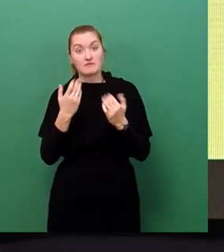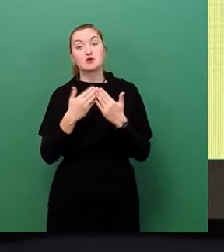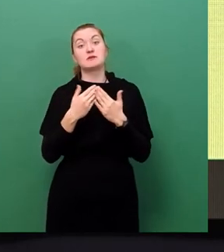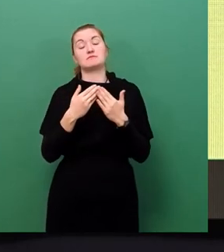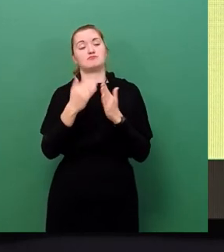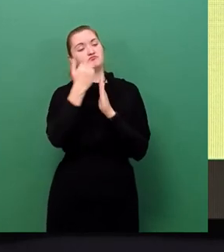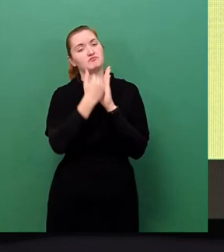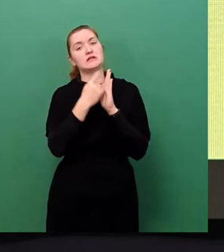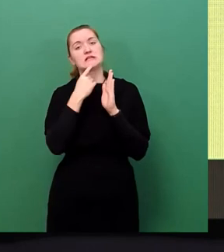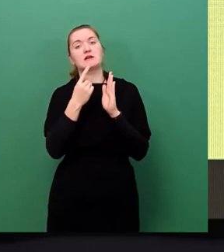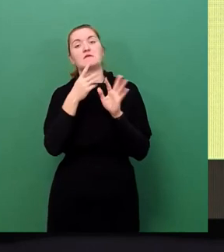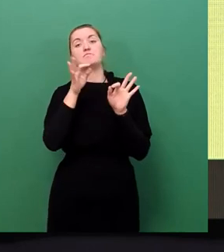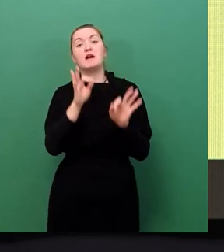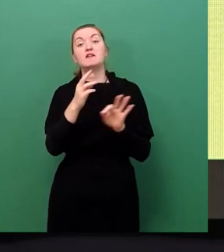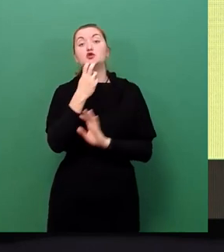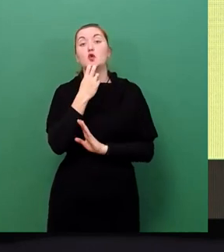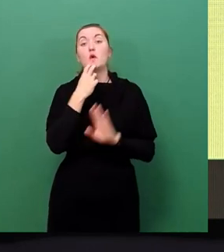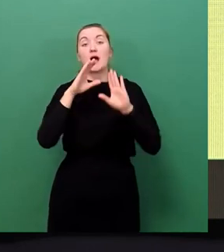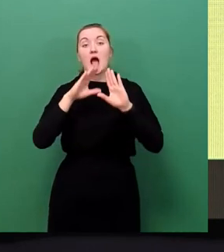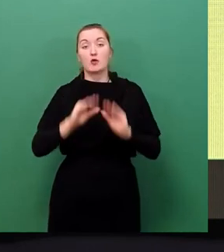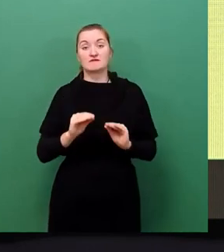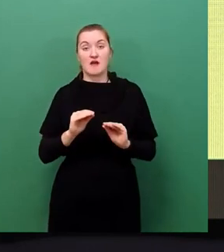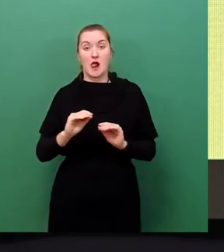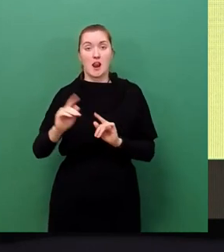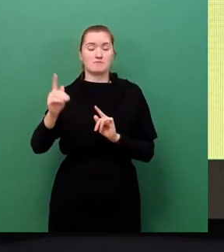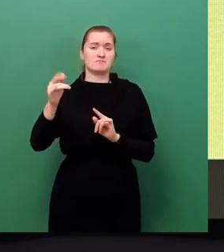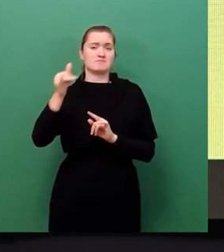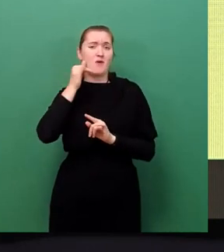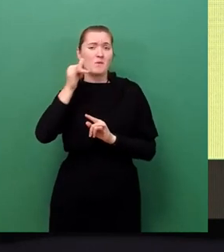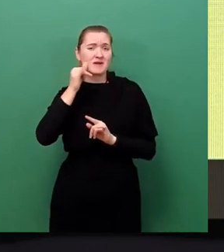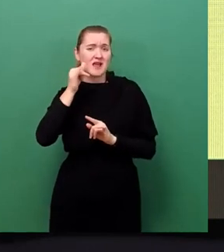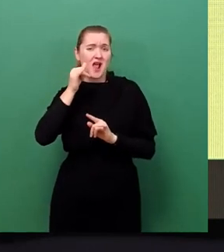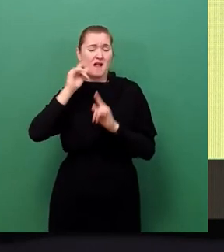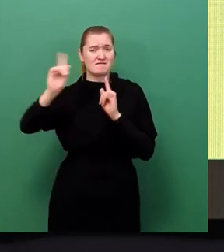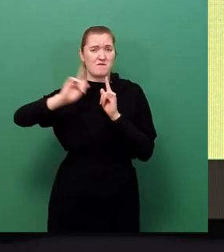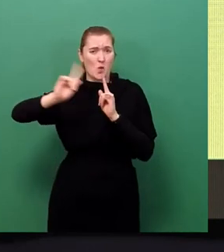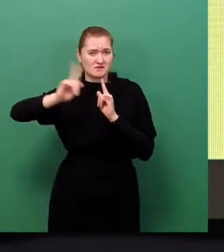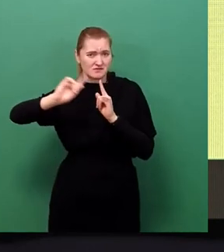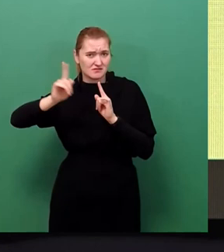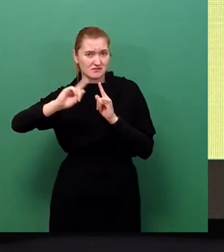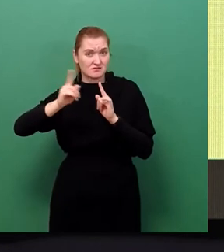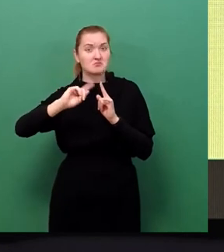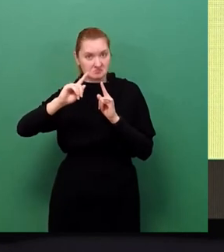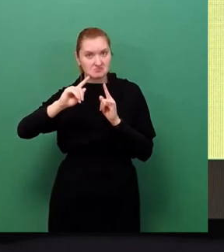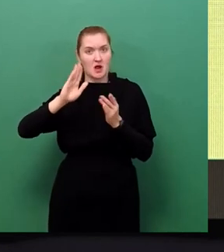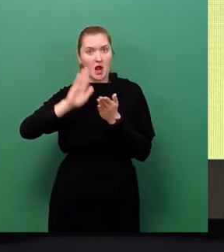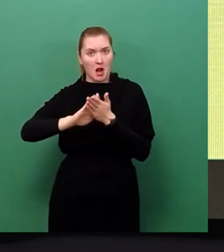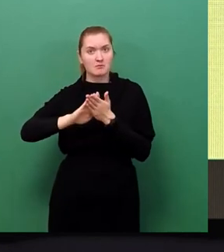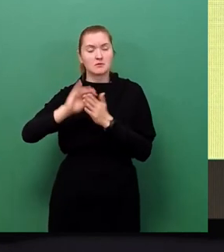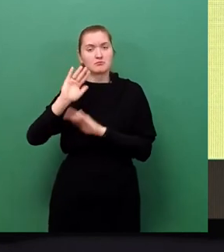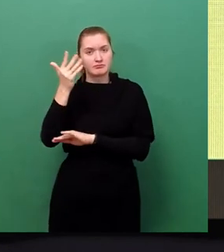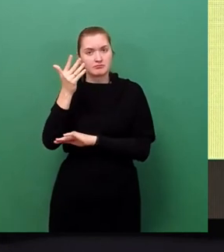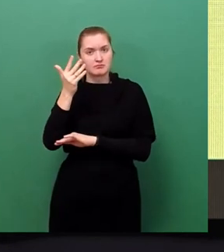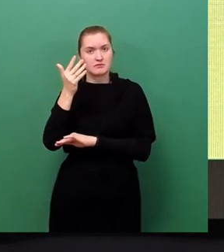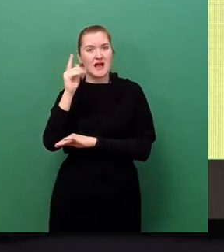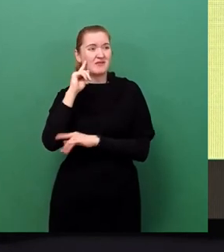dass bei einem Stromausfall die Mobilfunkinfrastruktur noch längere Zeit gepuffert funktioniert. Wir haben eine ganze Reihe Meldungen